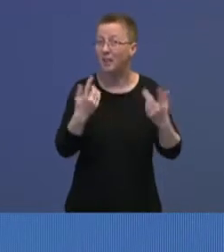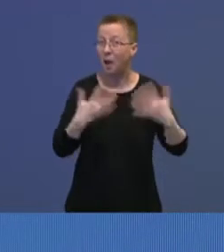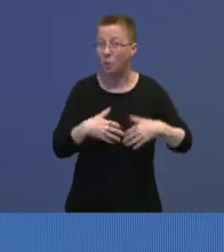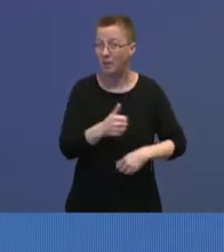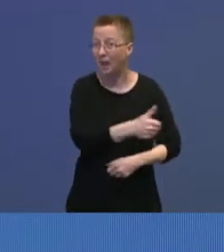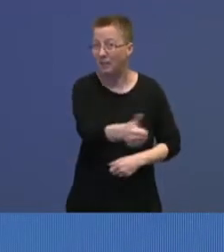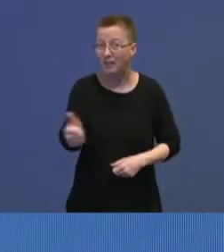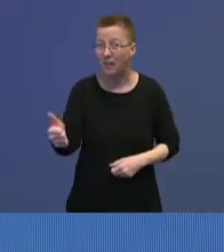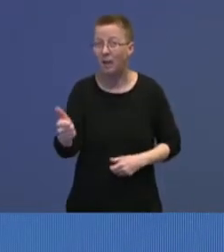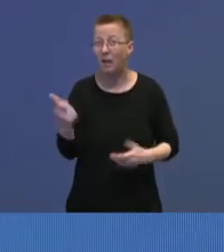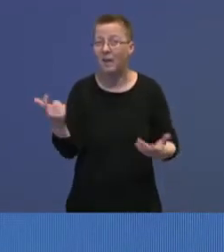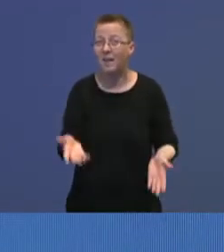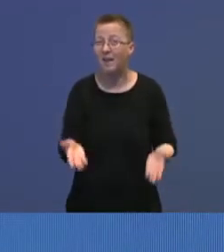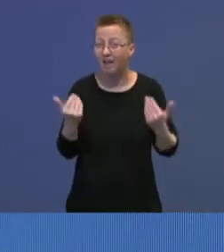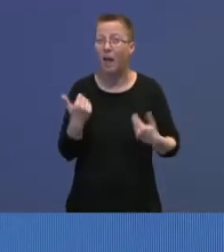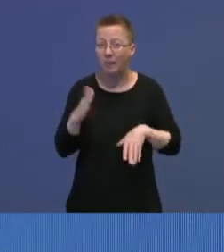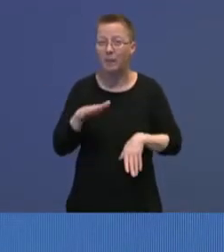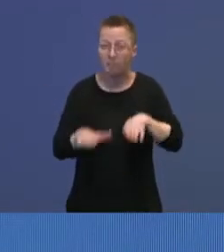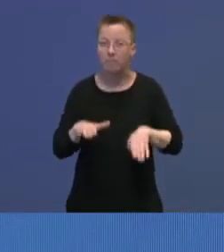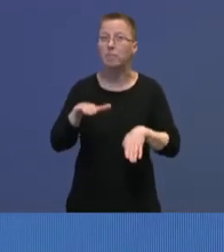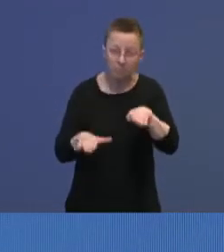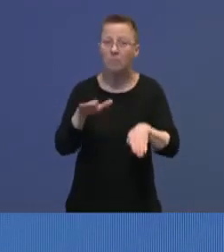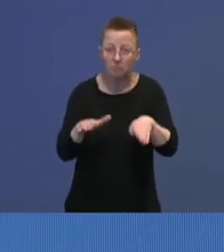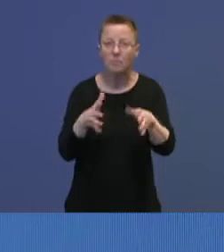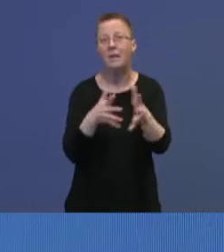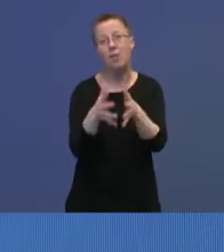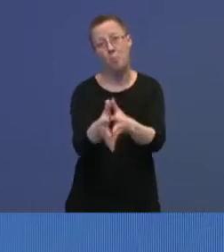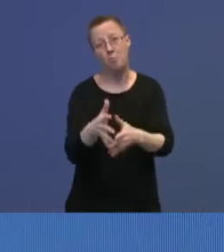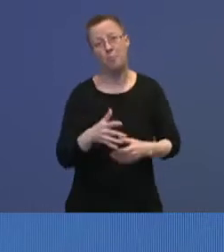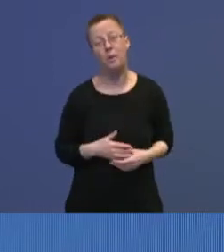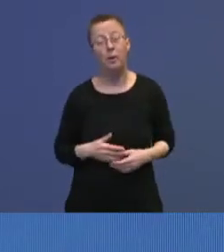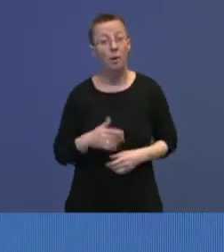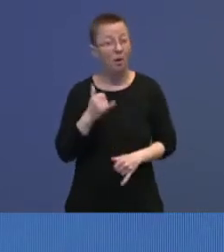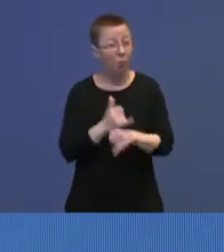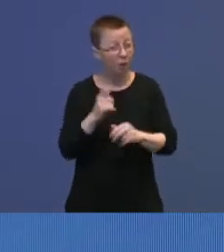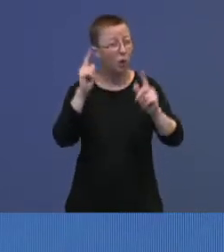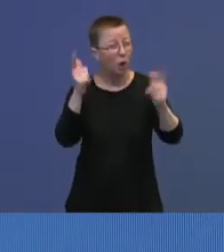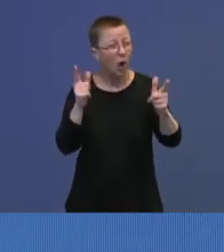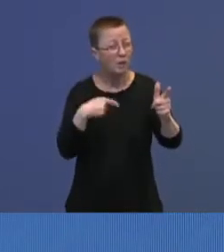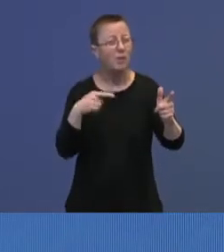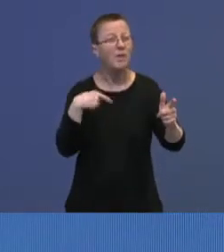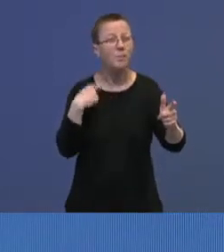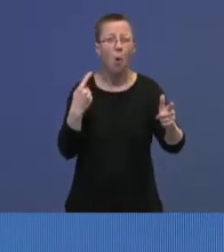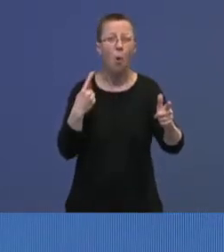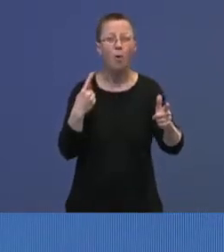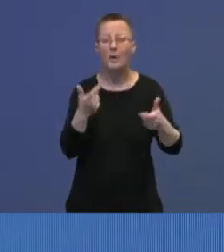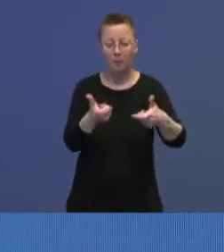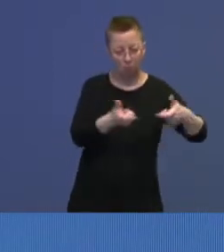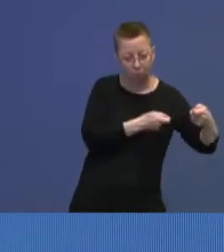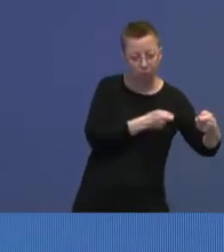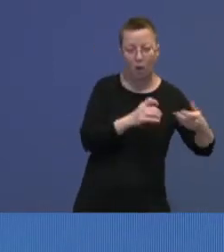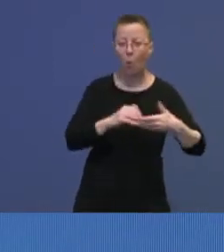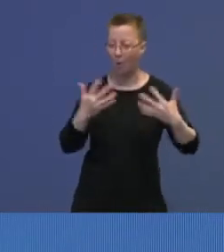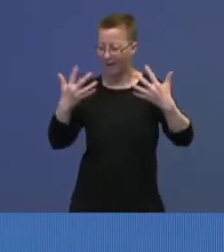og det er ikke rett frem, og det kommer til å bli humper på den veien. For å lykkes så må vi både med mottak og